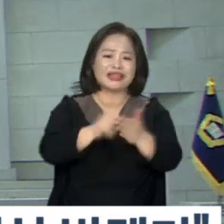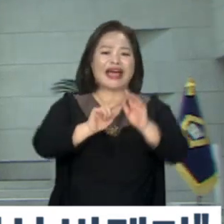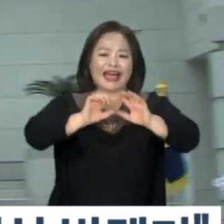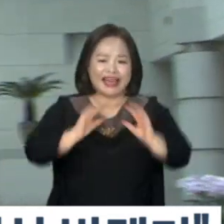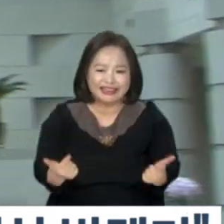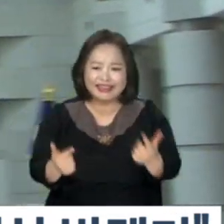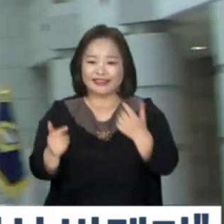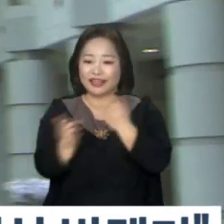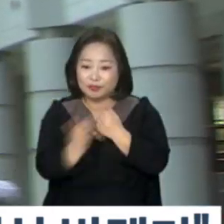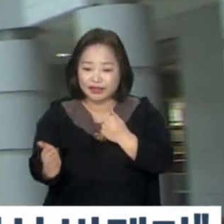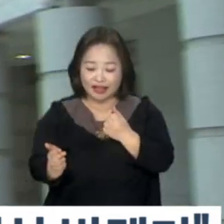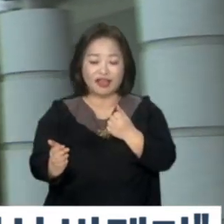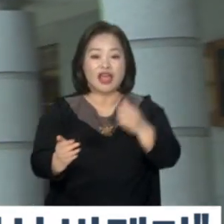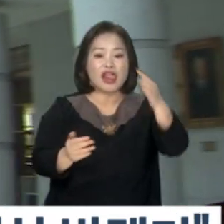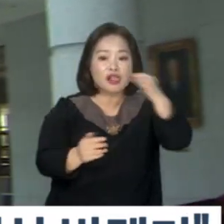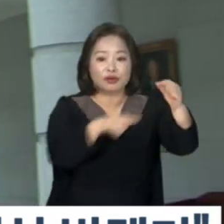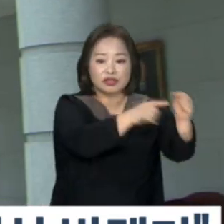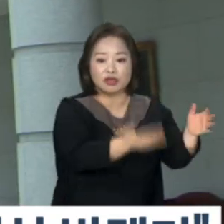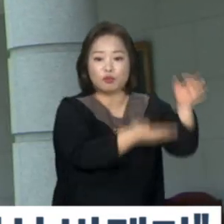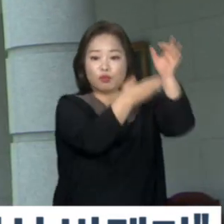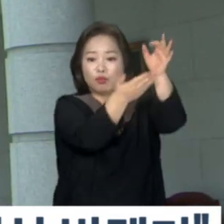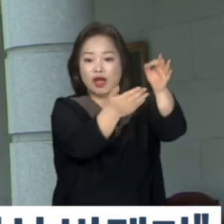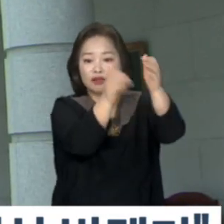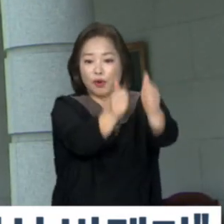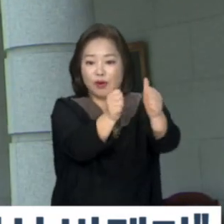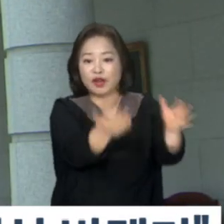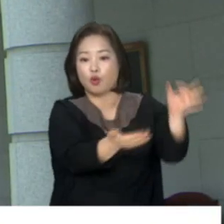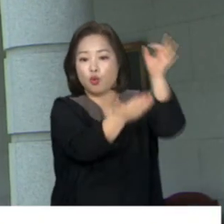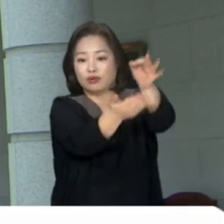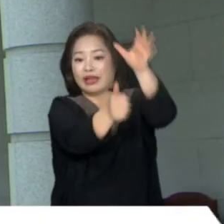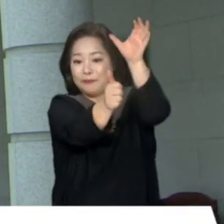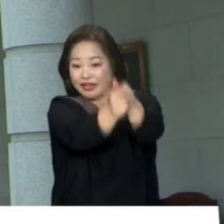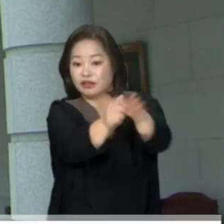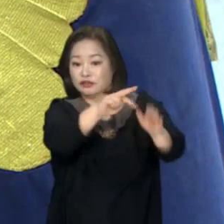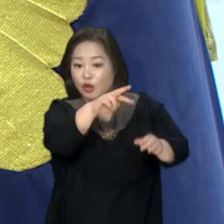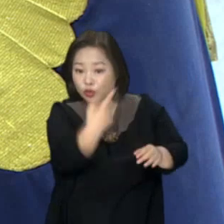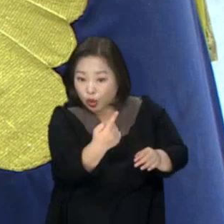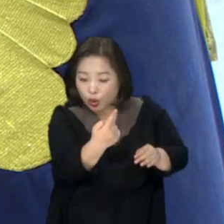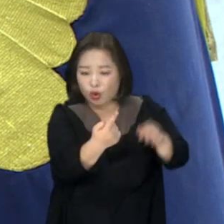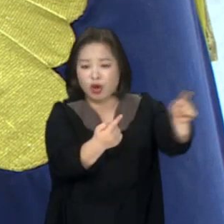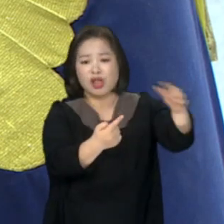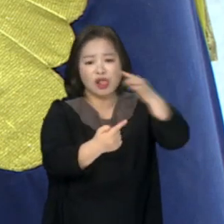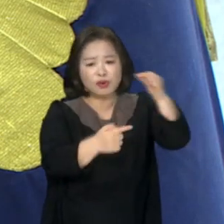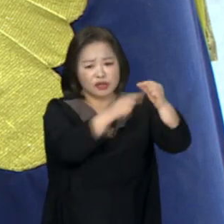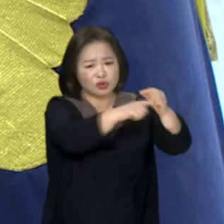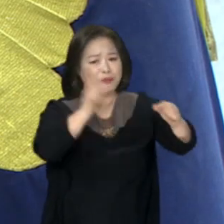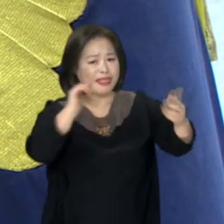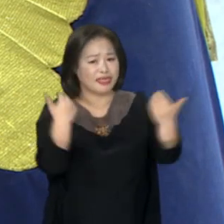만큼 공탁관이 청구를 받아들이더라도 히타치 조센 측에서 불복에 나설 가능성도 있습니다.